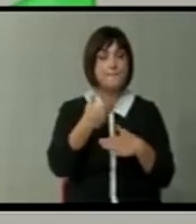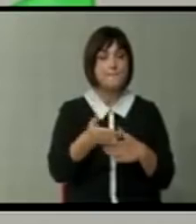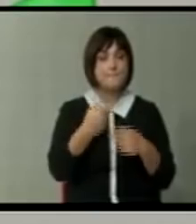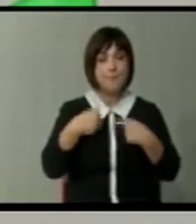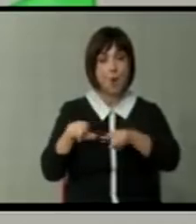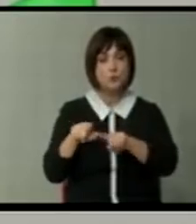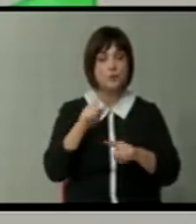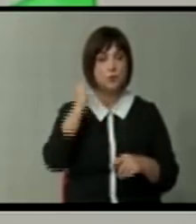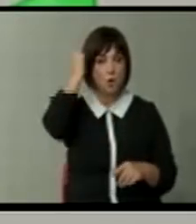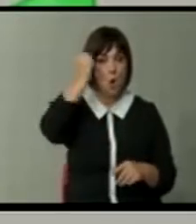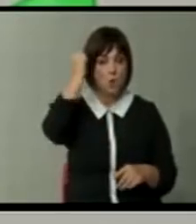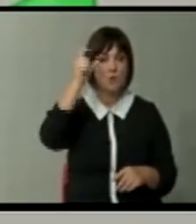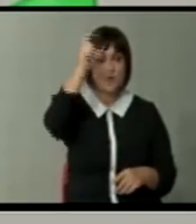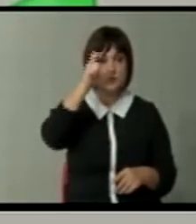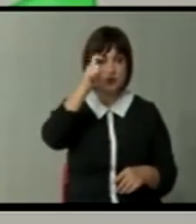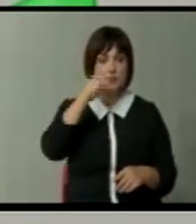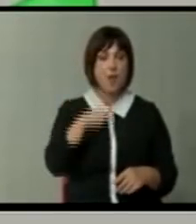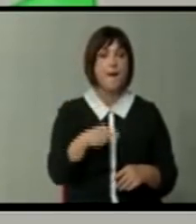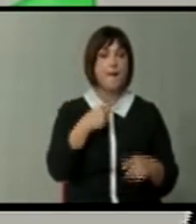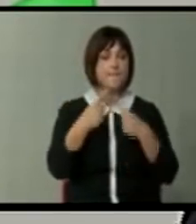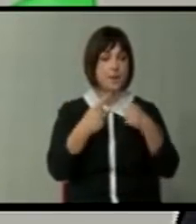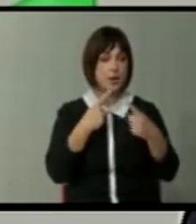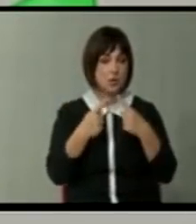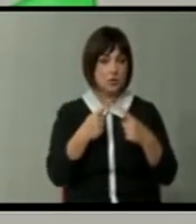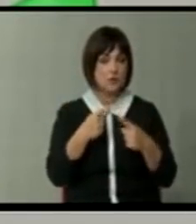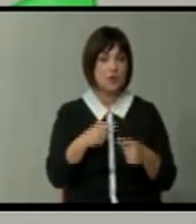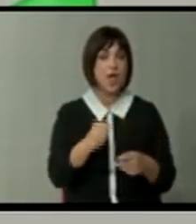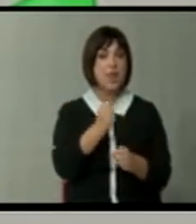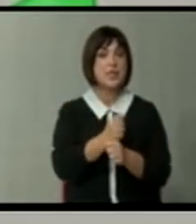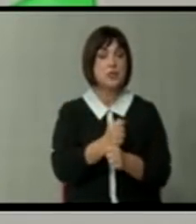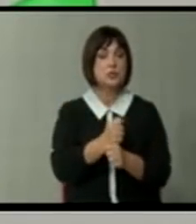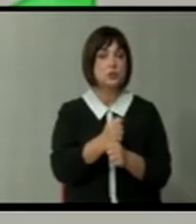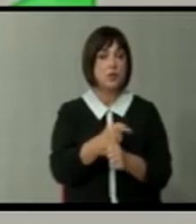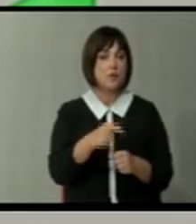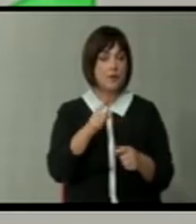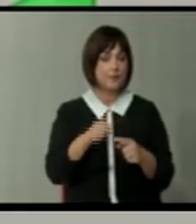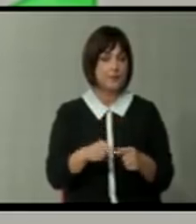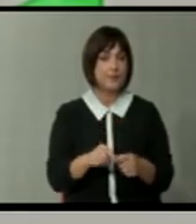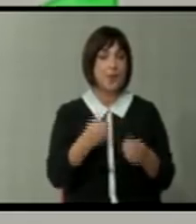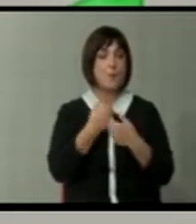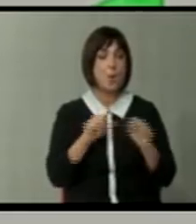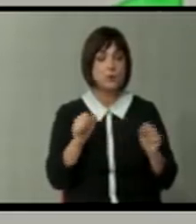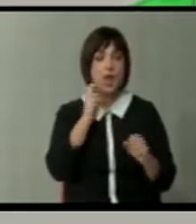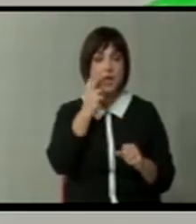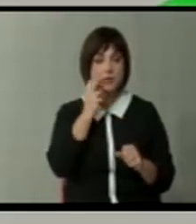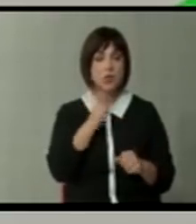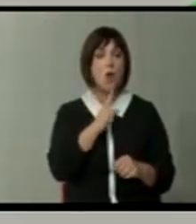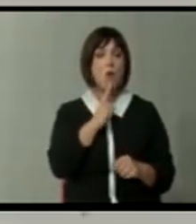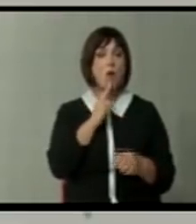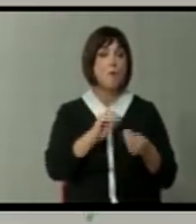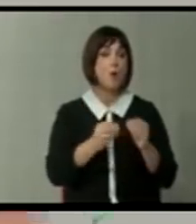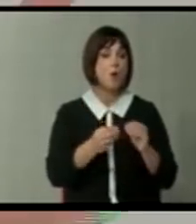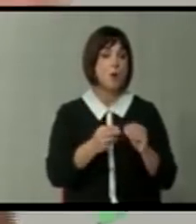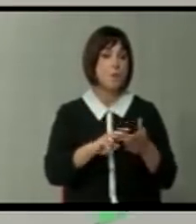врз Косово и Србија, преговорите, па и Дейтонската Босна и Јрцепуја. Значи, која